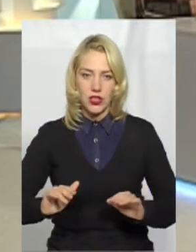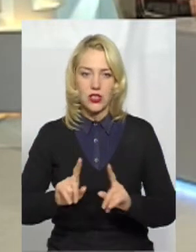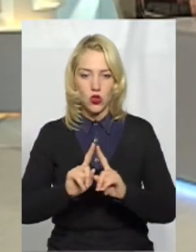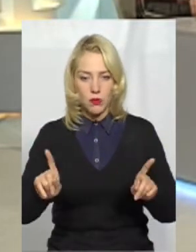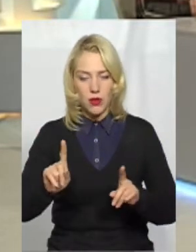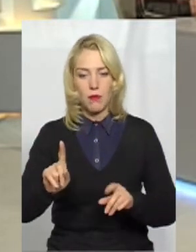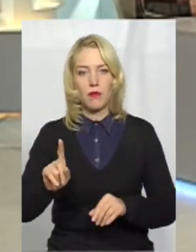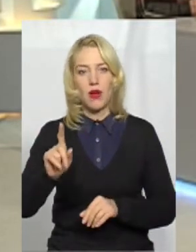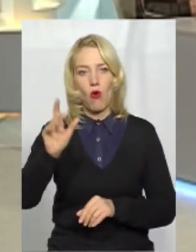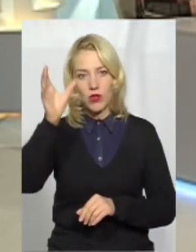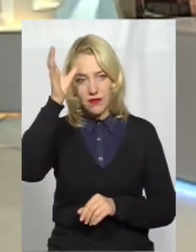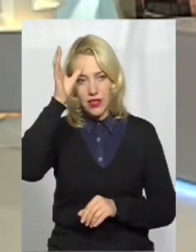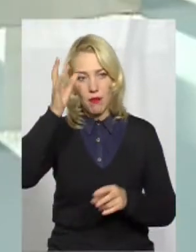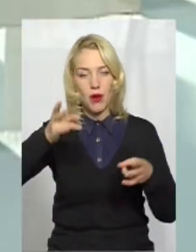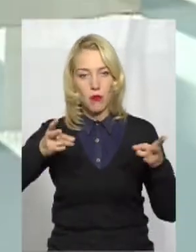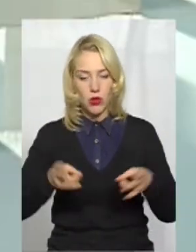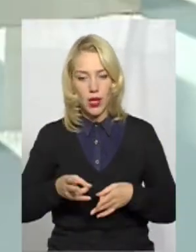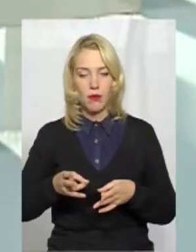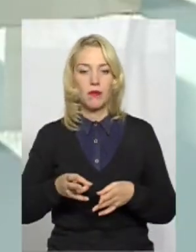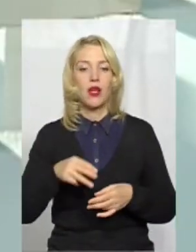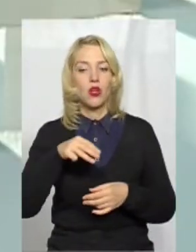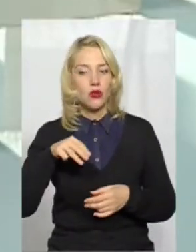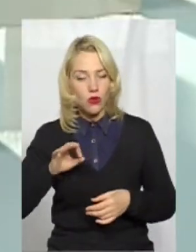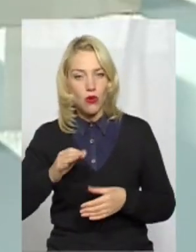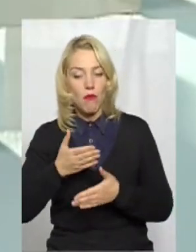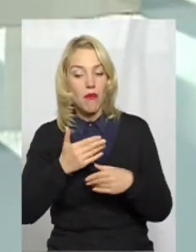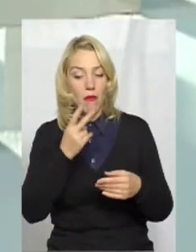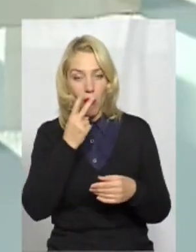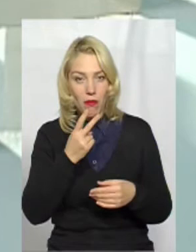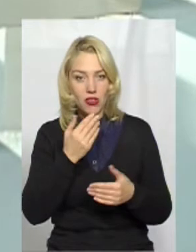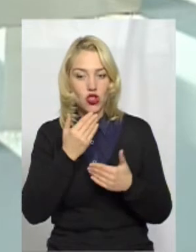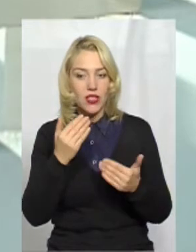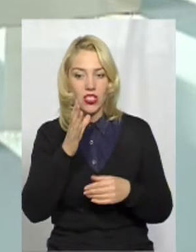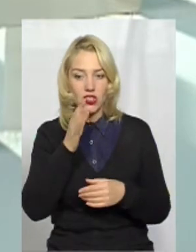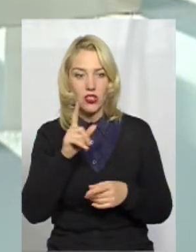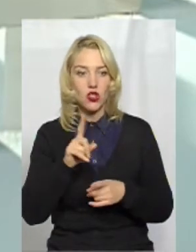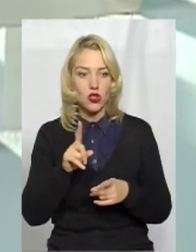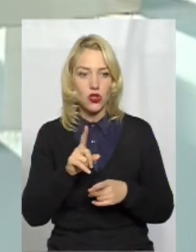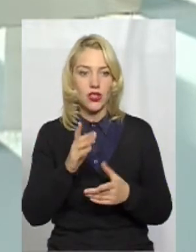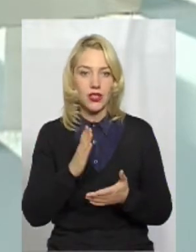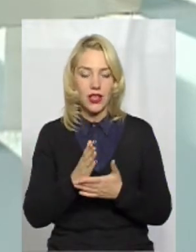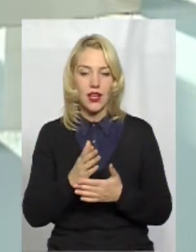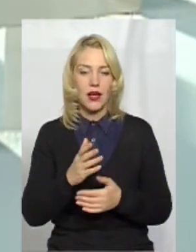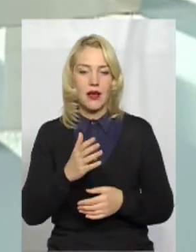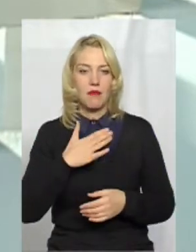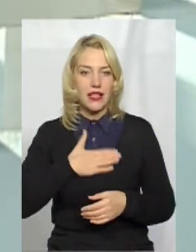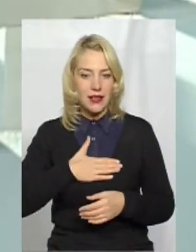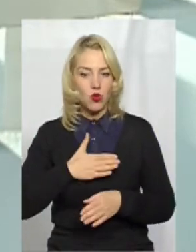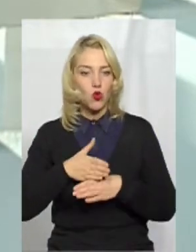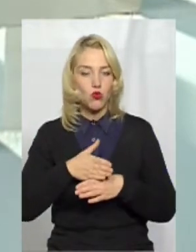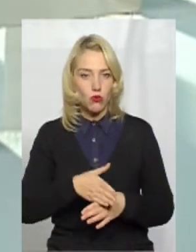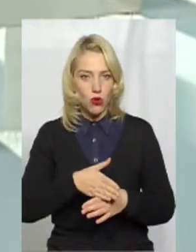особливими освітніми потребами, то останнім часом ми побачили, що дуже дієвим є допомога